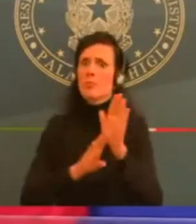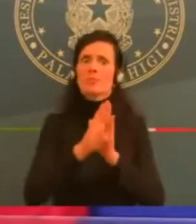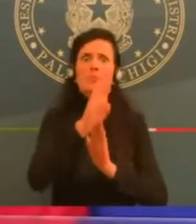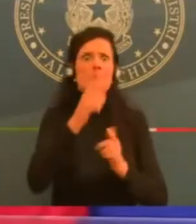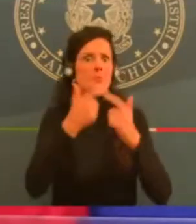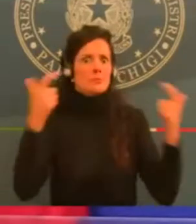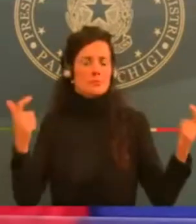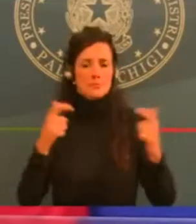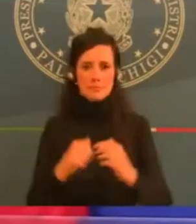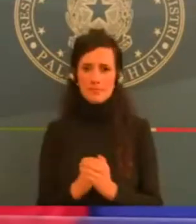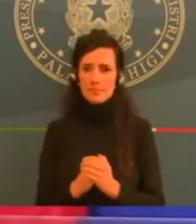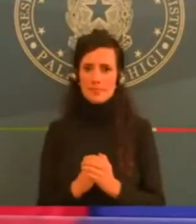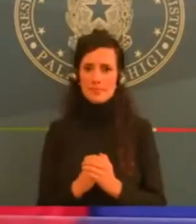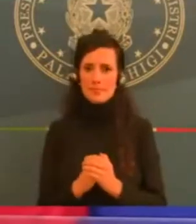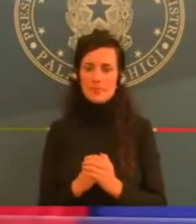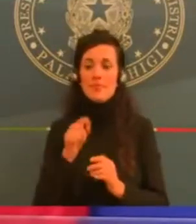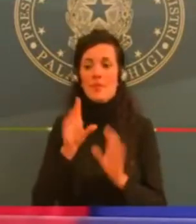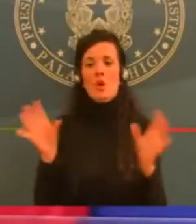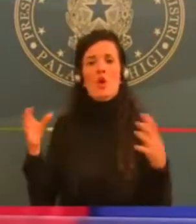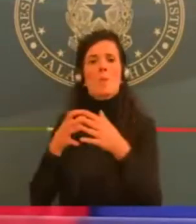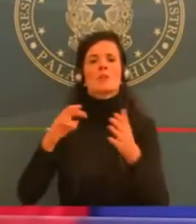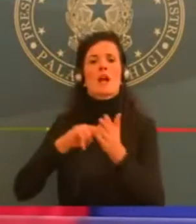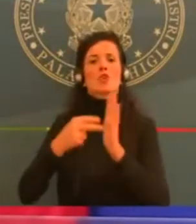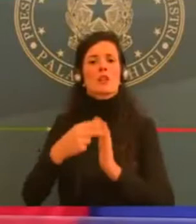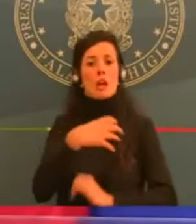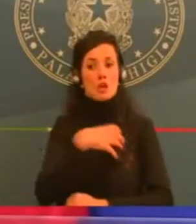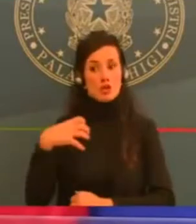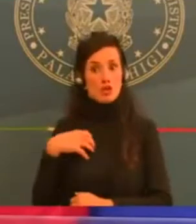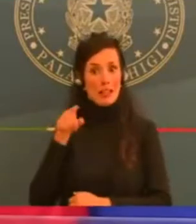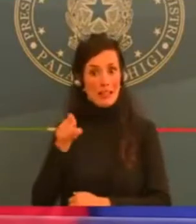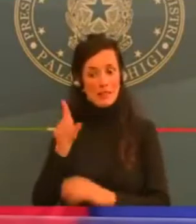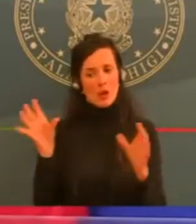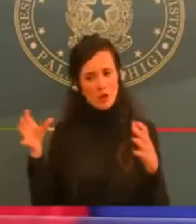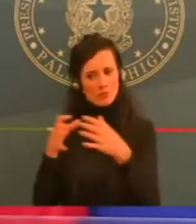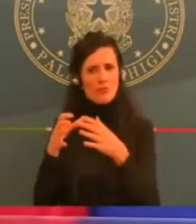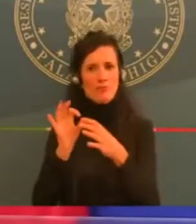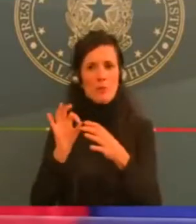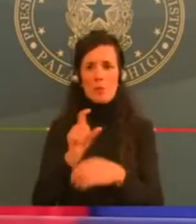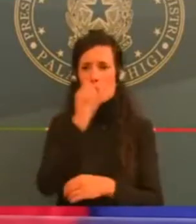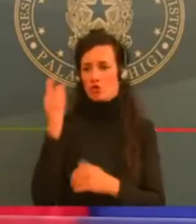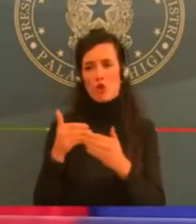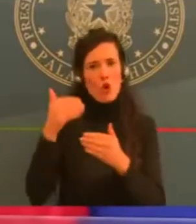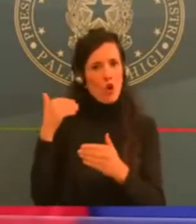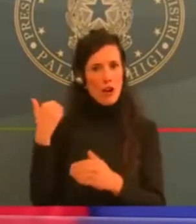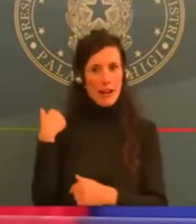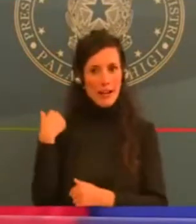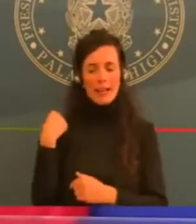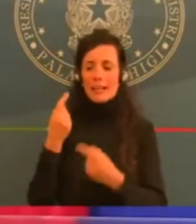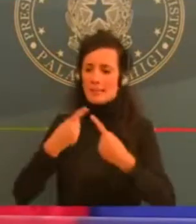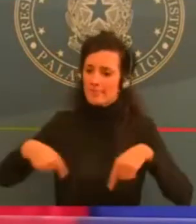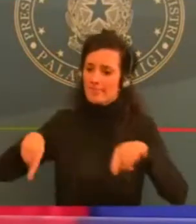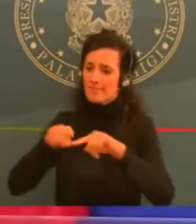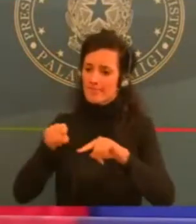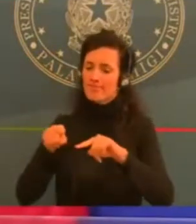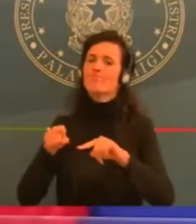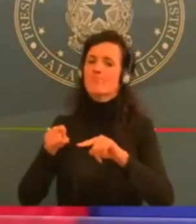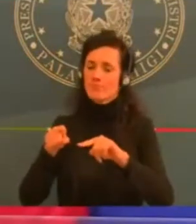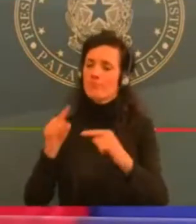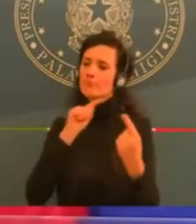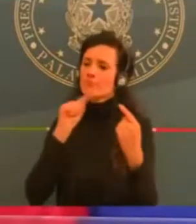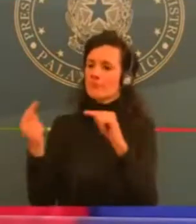pervenire un verbale per cui è espresso forte preoccupazione per gli assembramenti, la diffusa voglia,